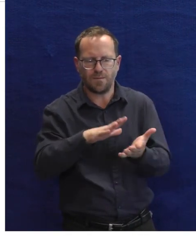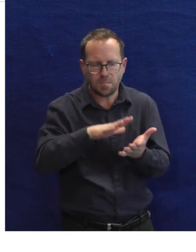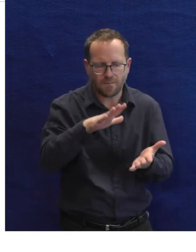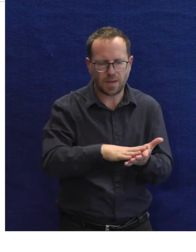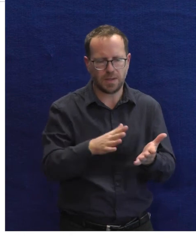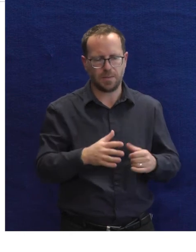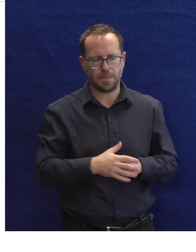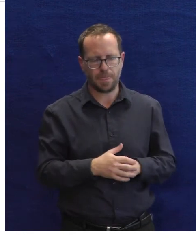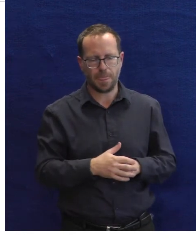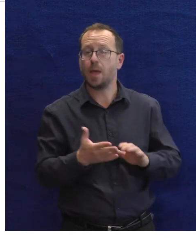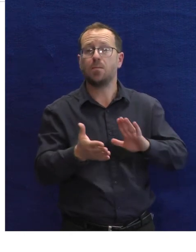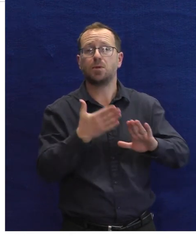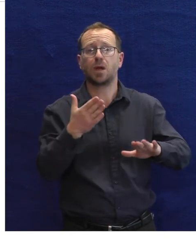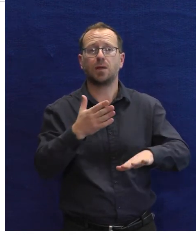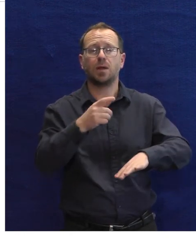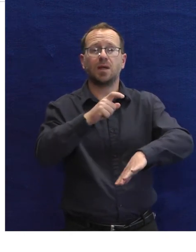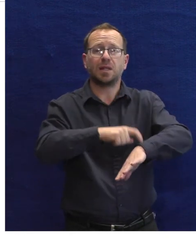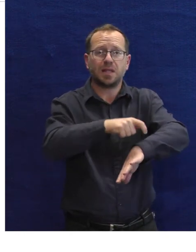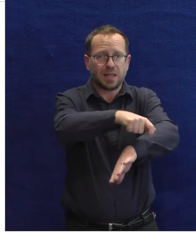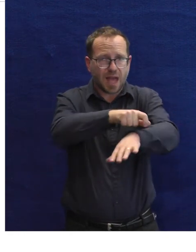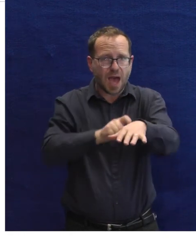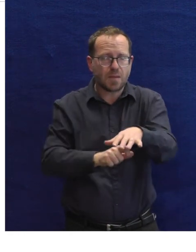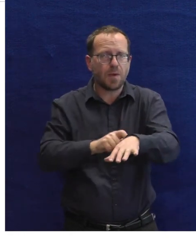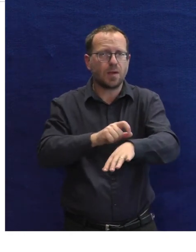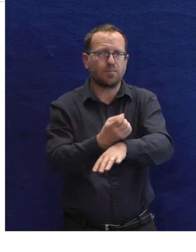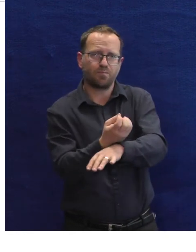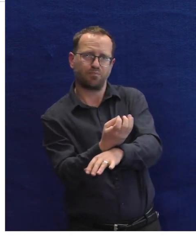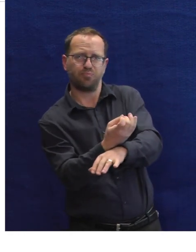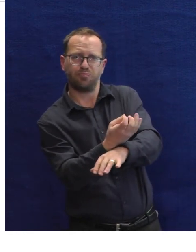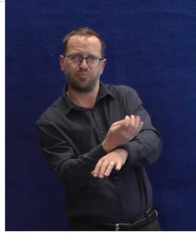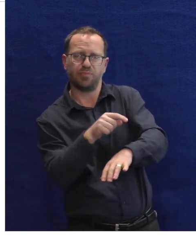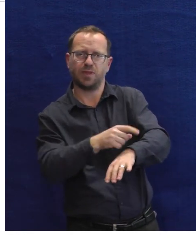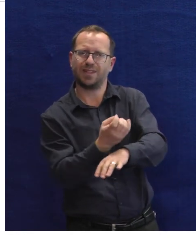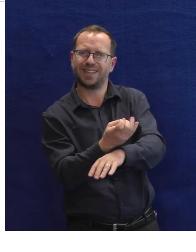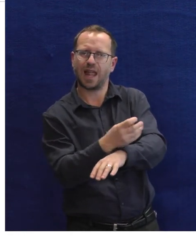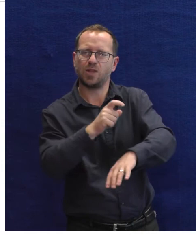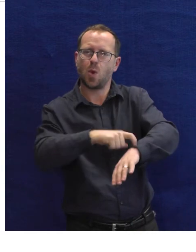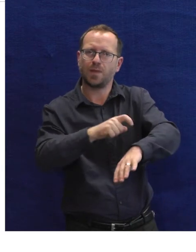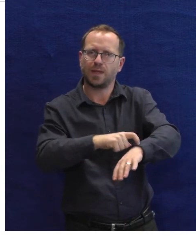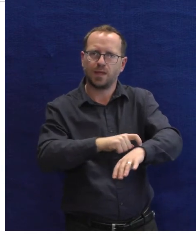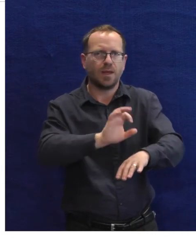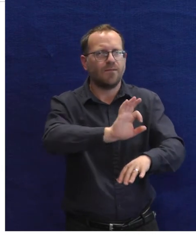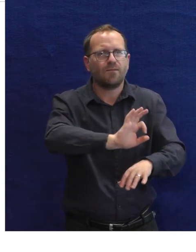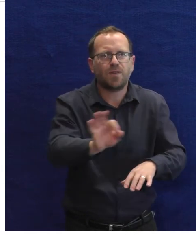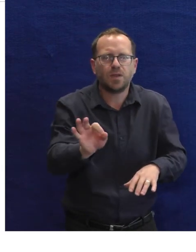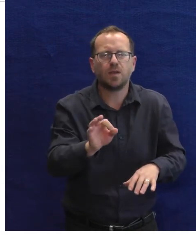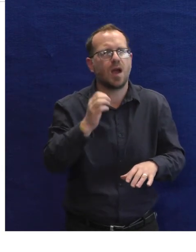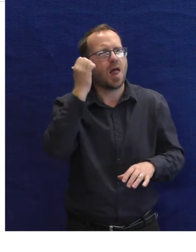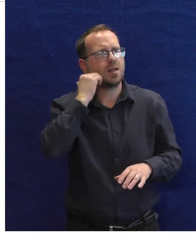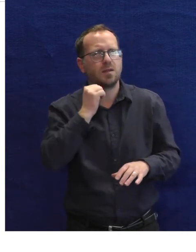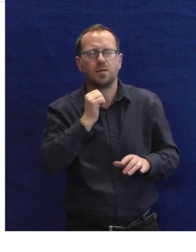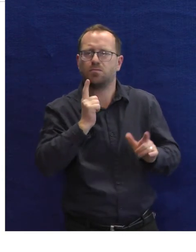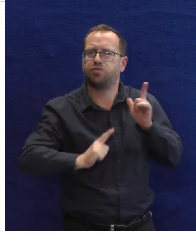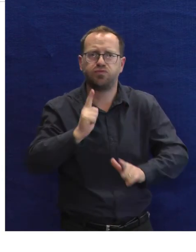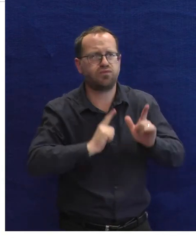blančel Classic a blančel Lite. Dále tam máme například také nádámek Sunoband, který je hodně půjčovaný.